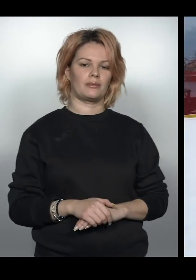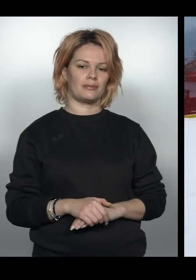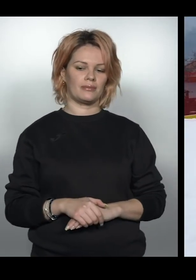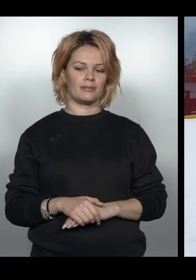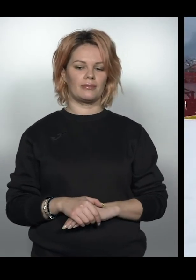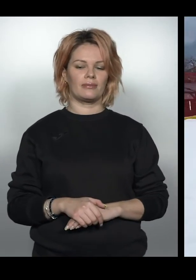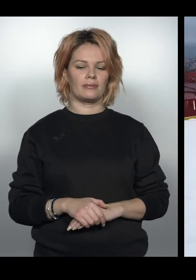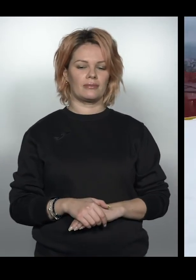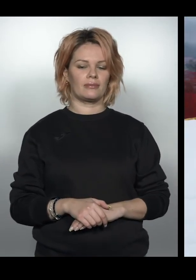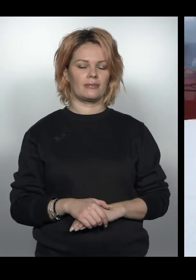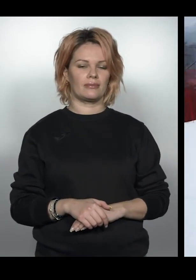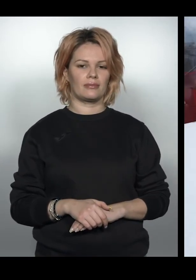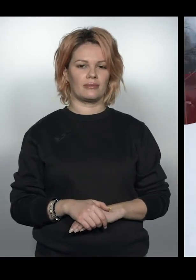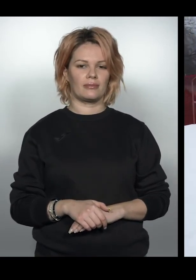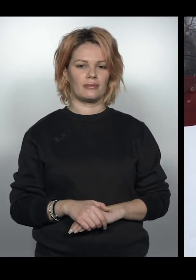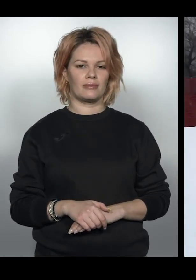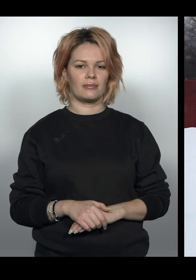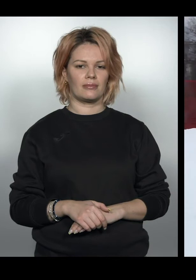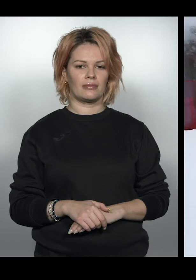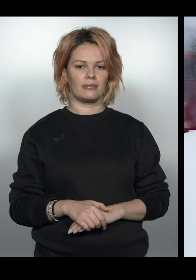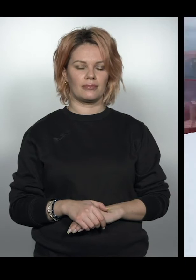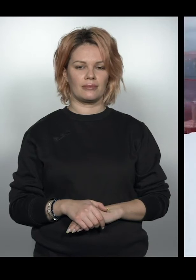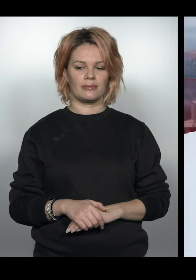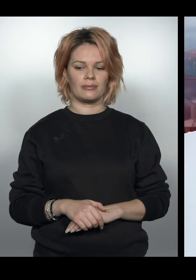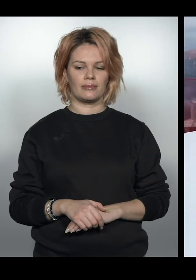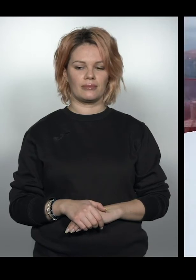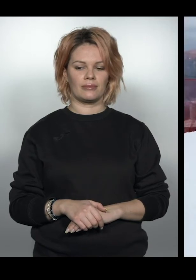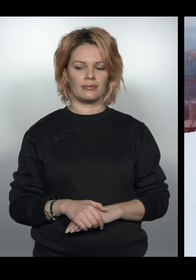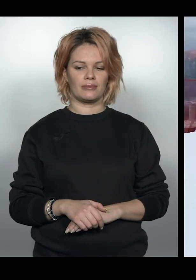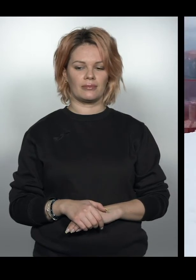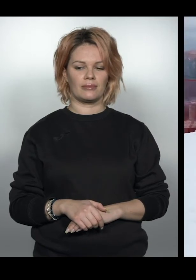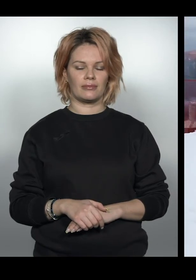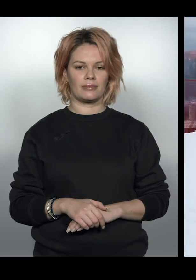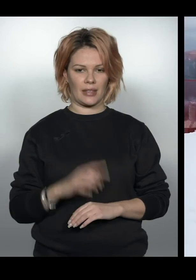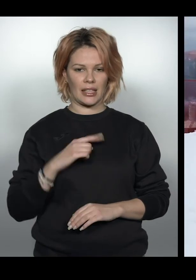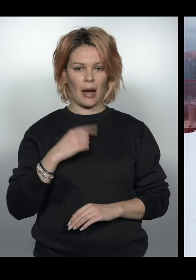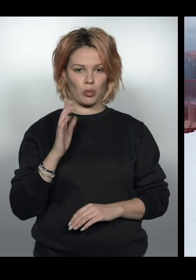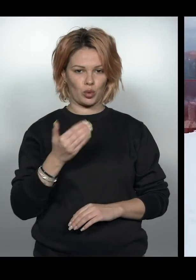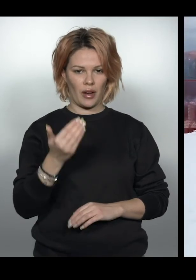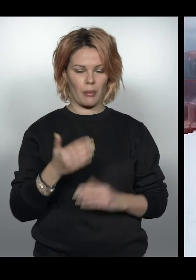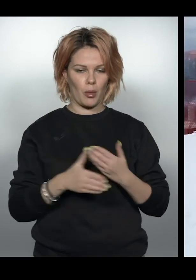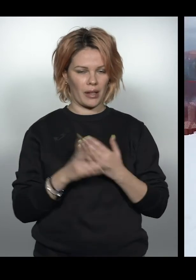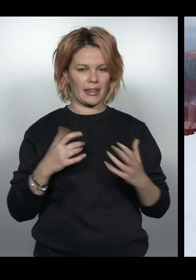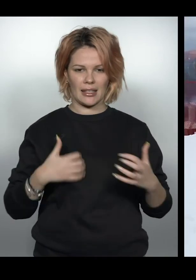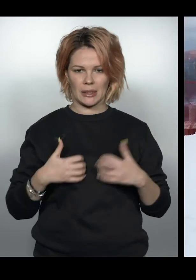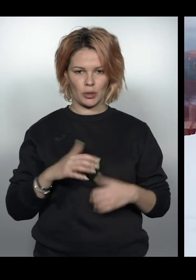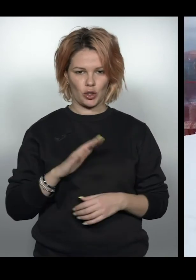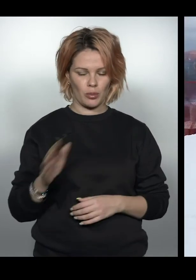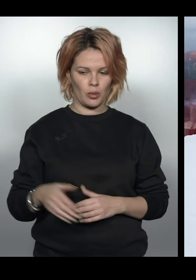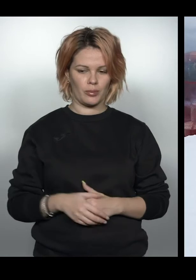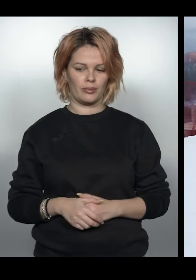Повертаєте направо. Давите, придавлюєте на ліву ножку. Чуть-чуть наліво. Я буду вам допомагати. Не спішимо.